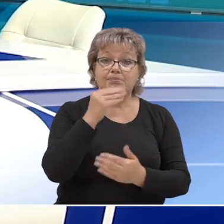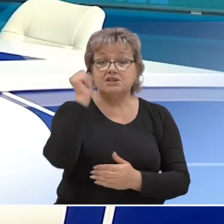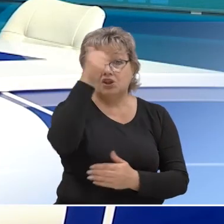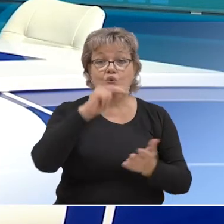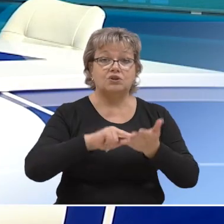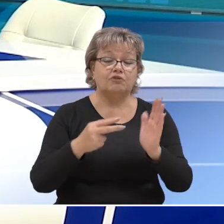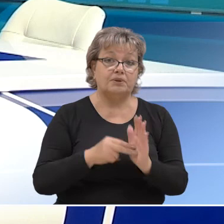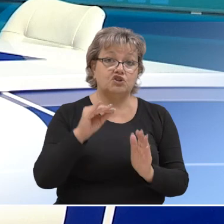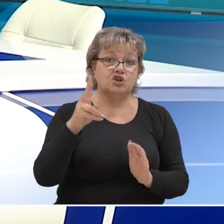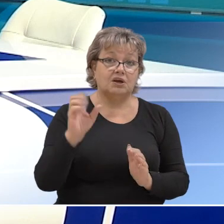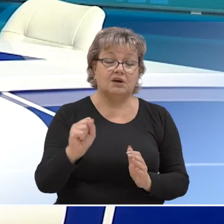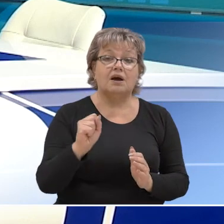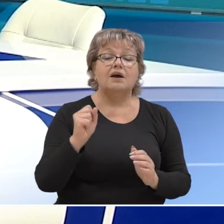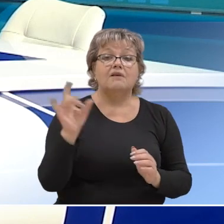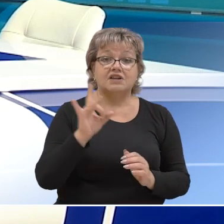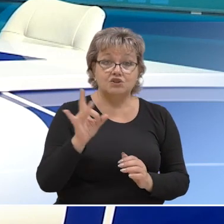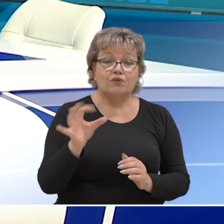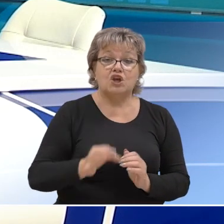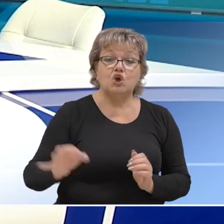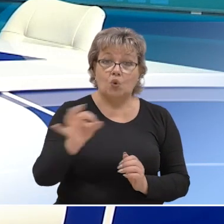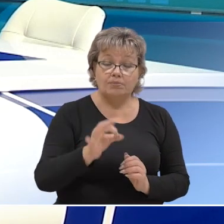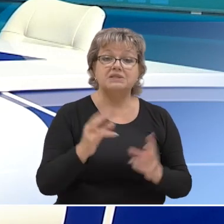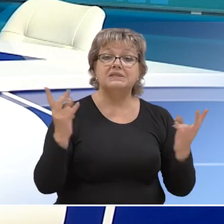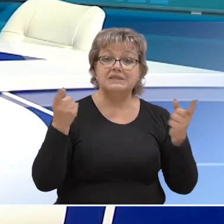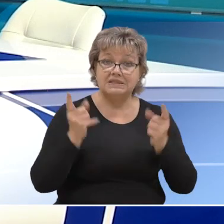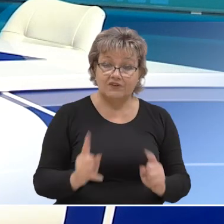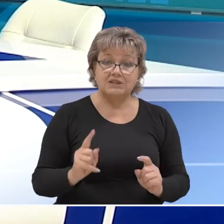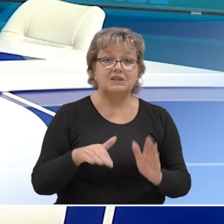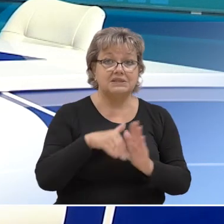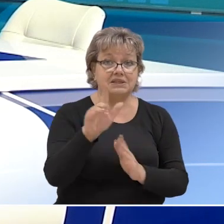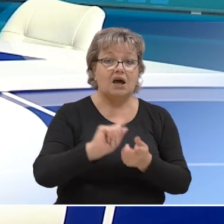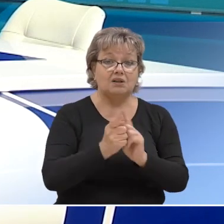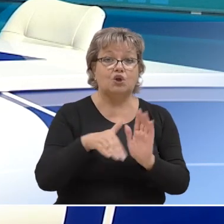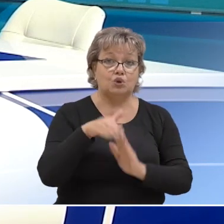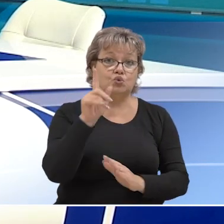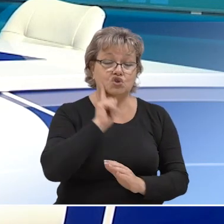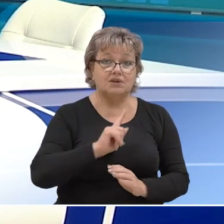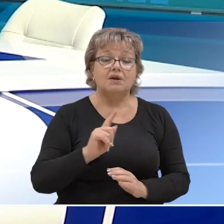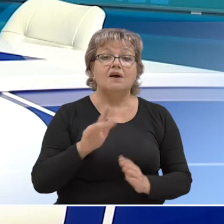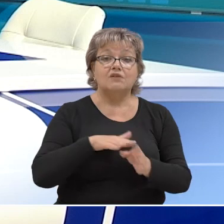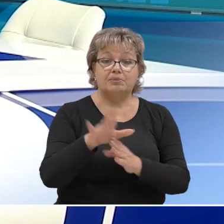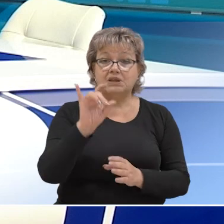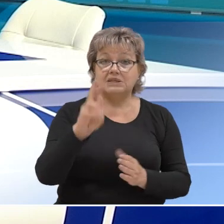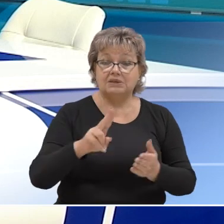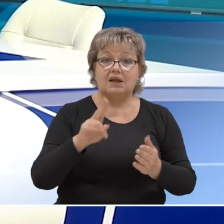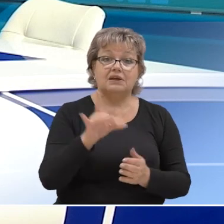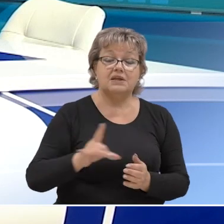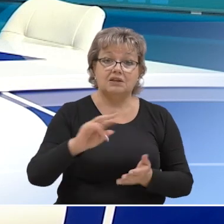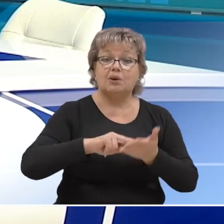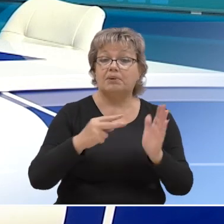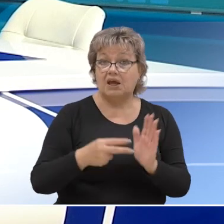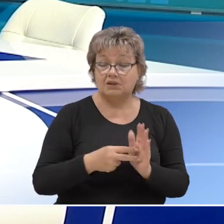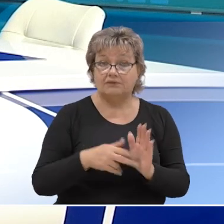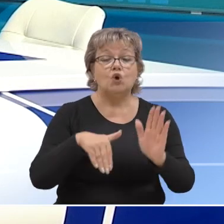за последние годы в плане ЖКХ в Ростове и области действительно стало жить комфортнее. Выполнение национальных и